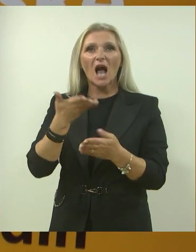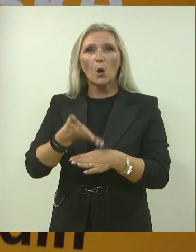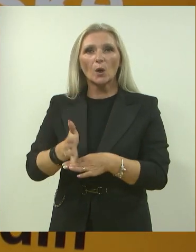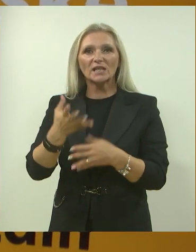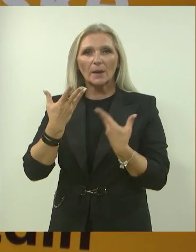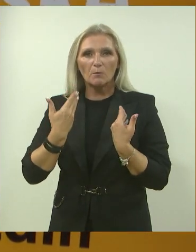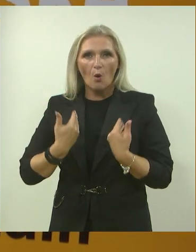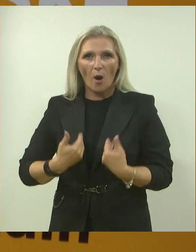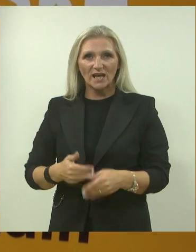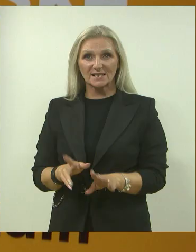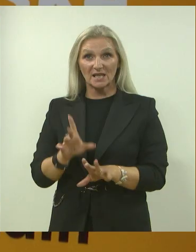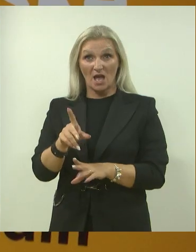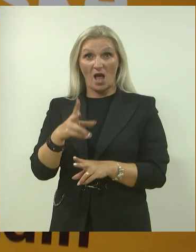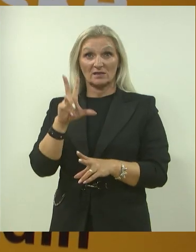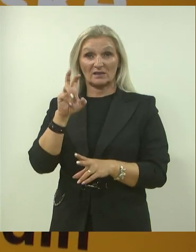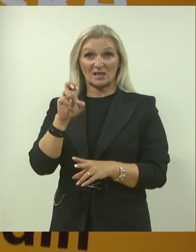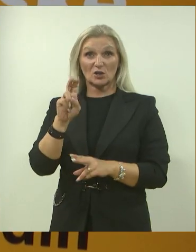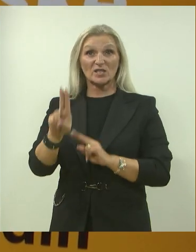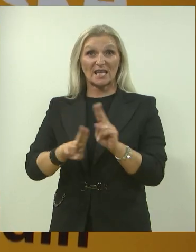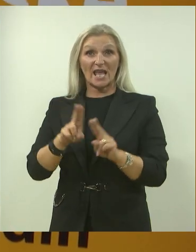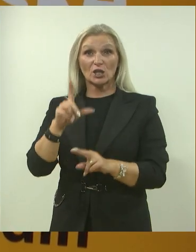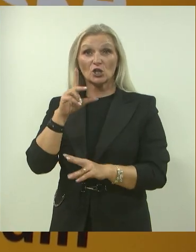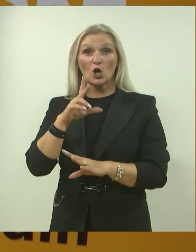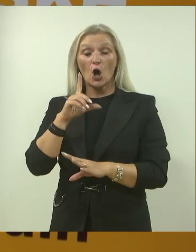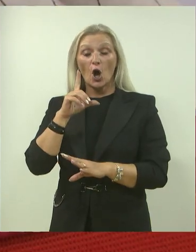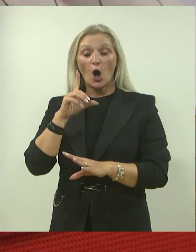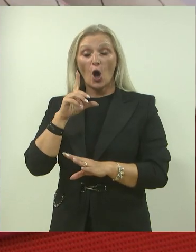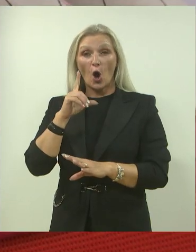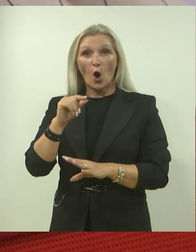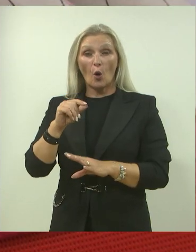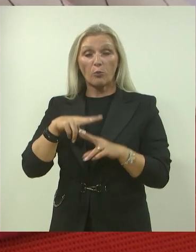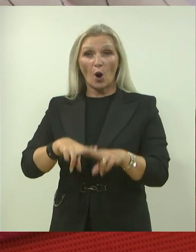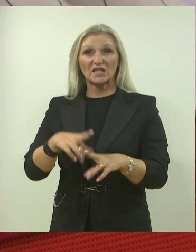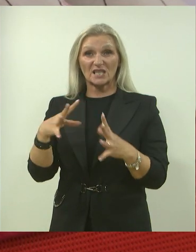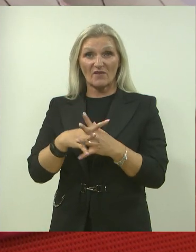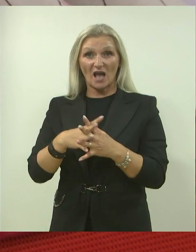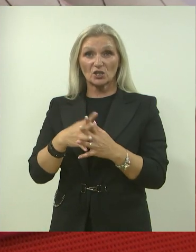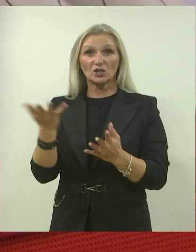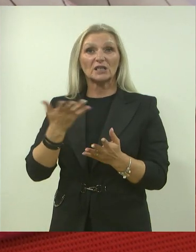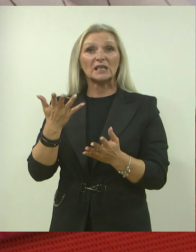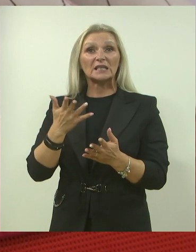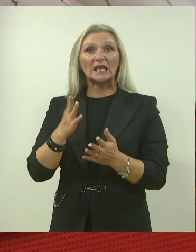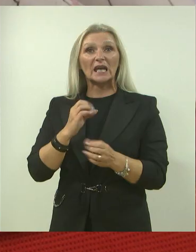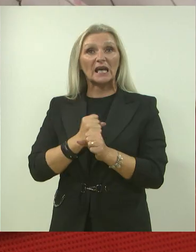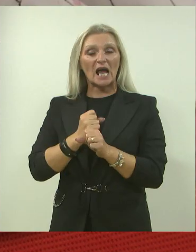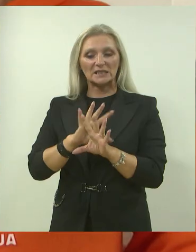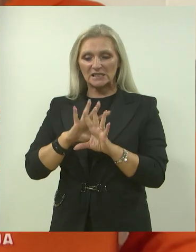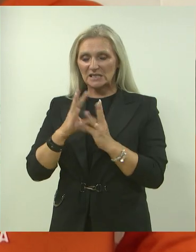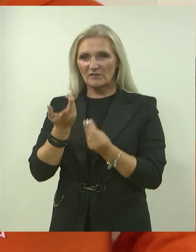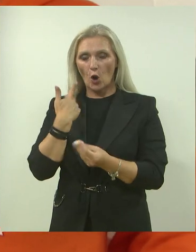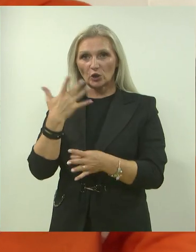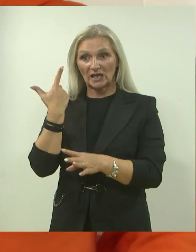ljudi, od čega njih oko 300 se lječi u općoj bolnici Varaždin, gdje se primjenjuju sve linije lječenja, od